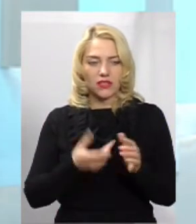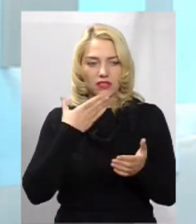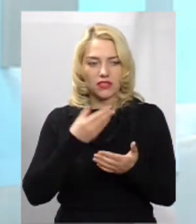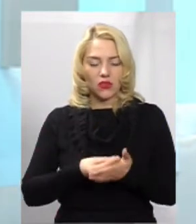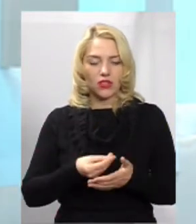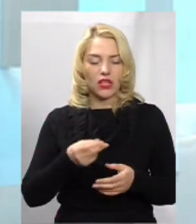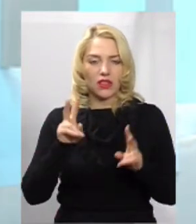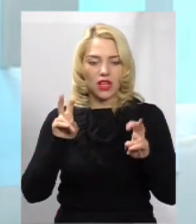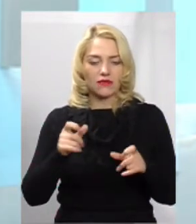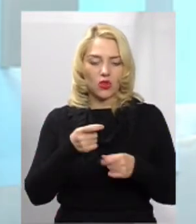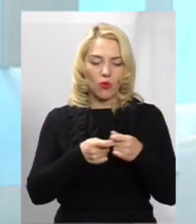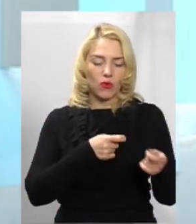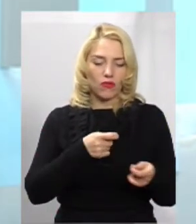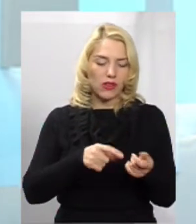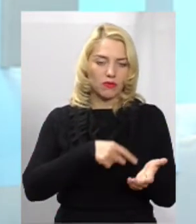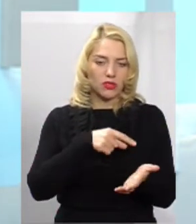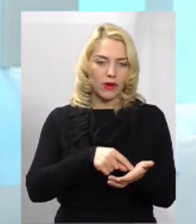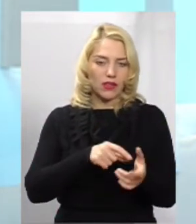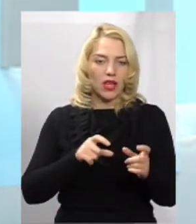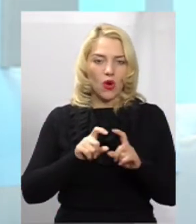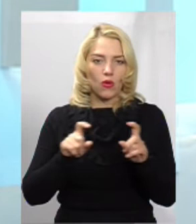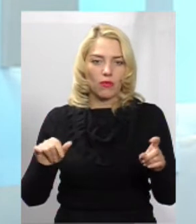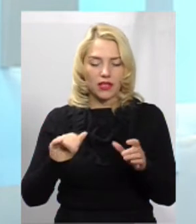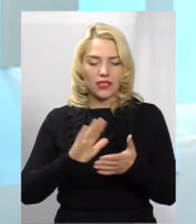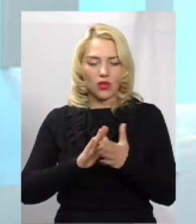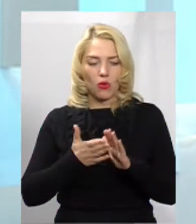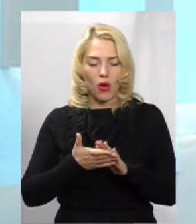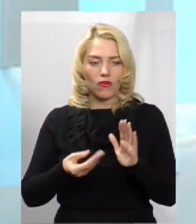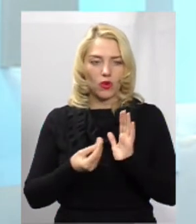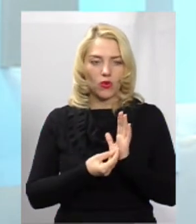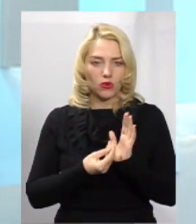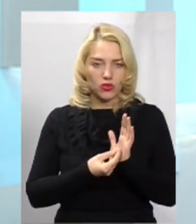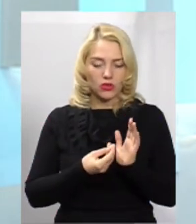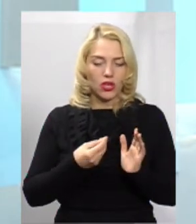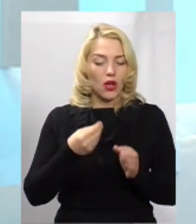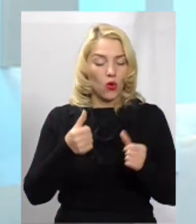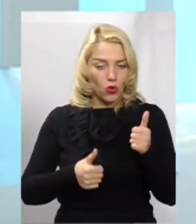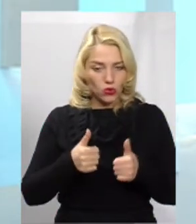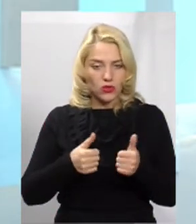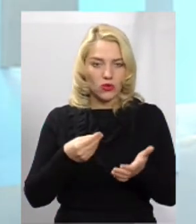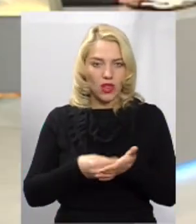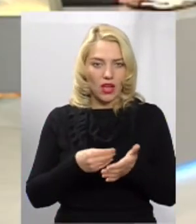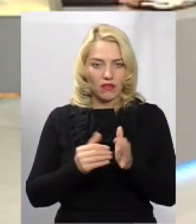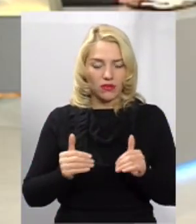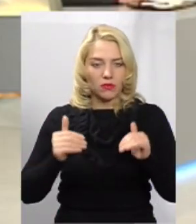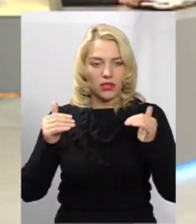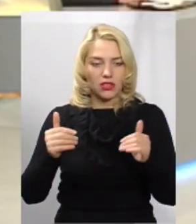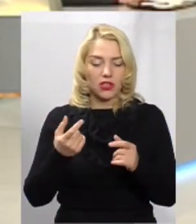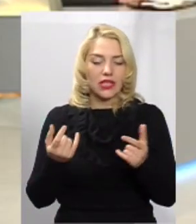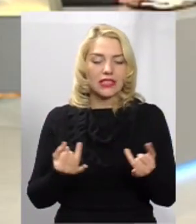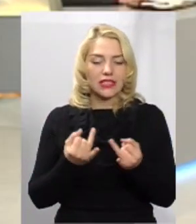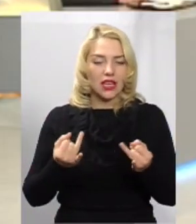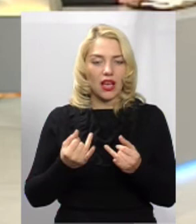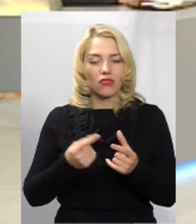муніципальні компанії та за умовами конкурсу підняли тариф. Цікаво дізнатися, чи тільки це змінилося, чи ще